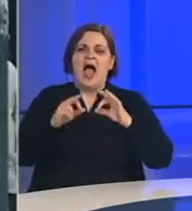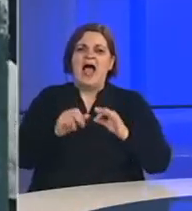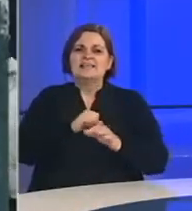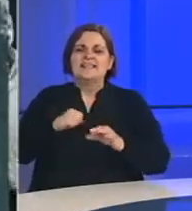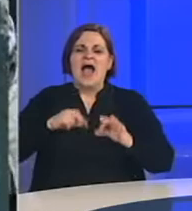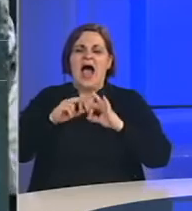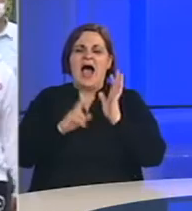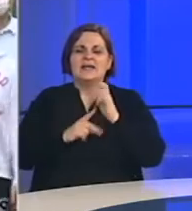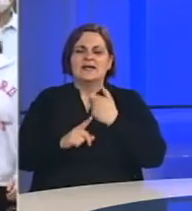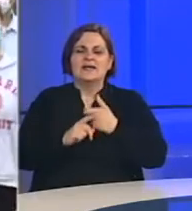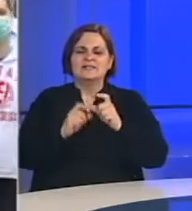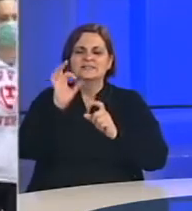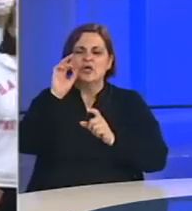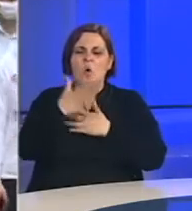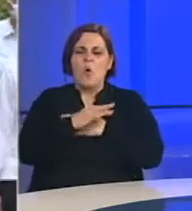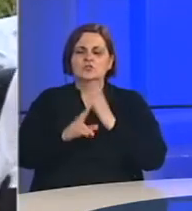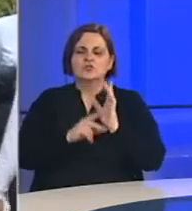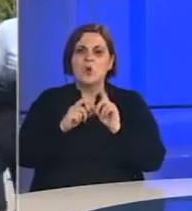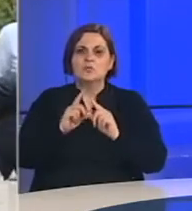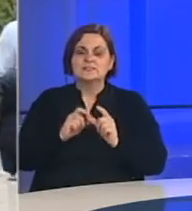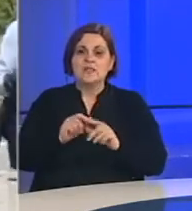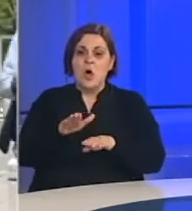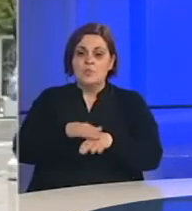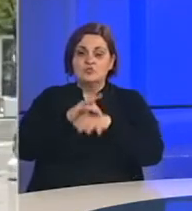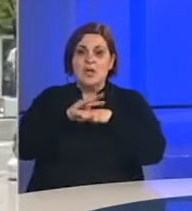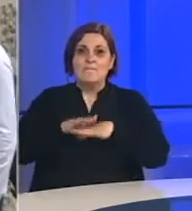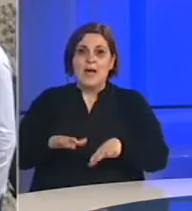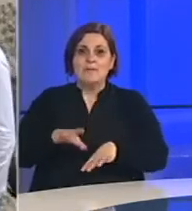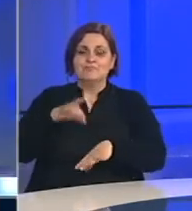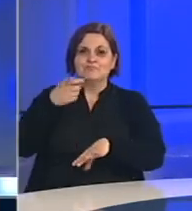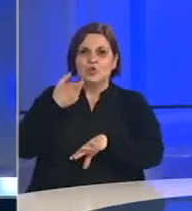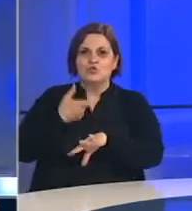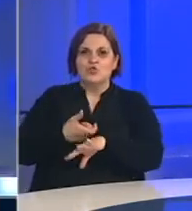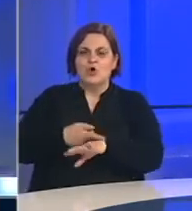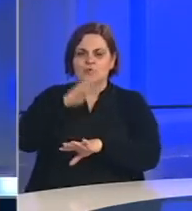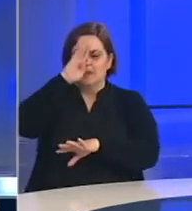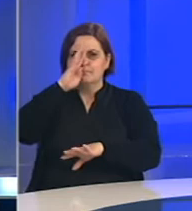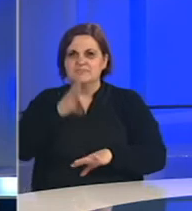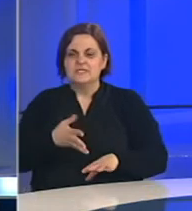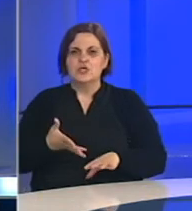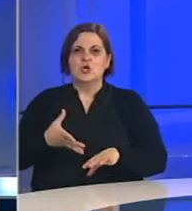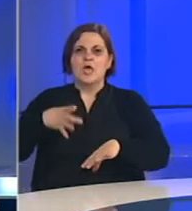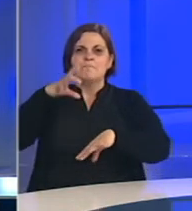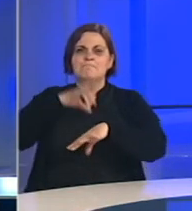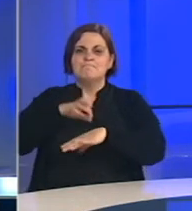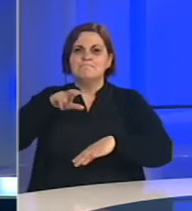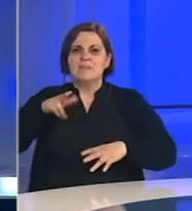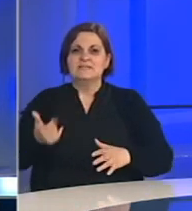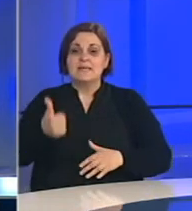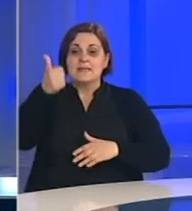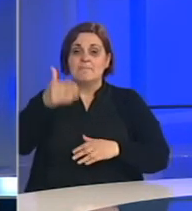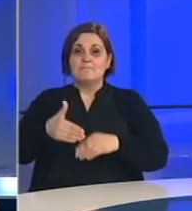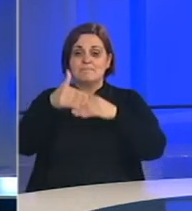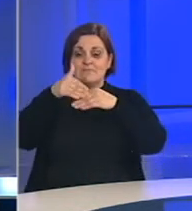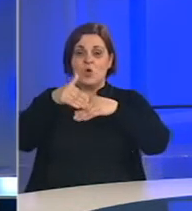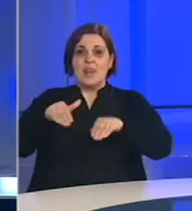samom anksioznosti. Od početka pandemije ljekari, psiholozi, medicinske sestre na prvoj su